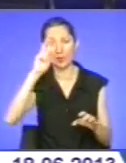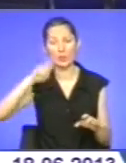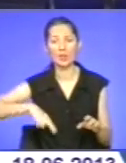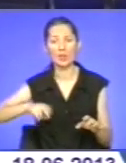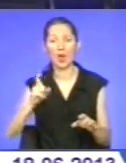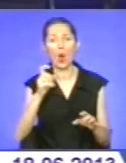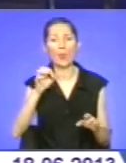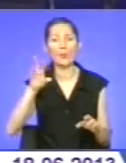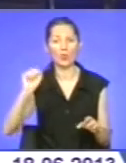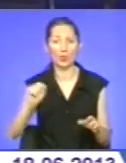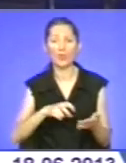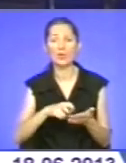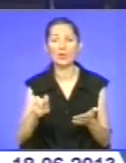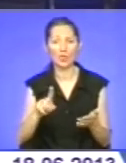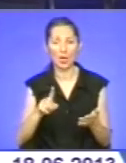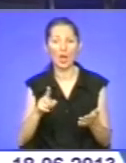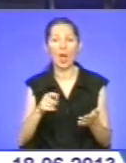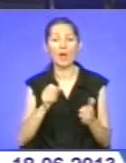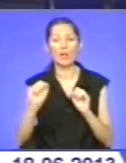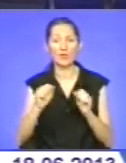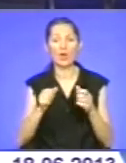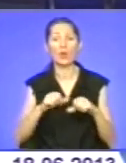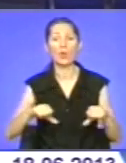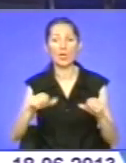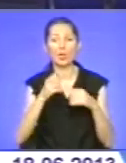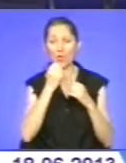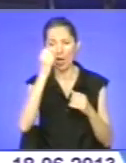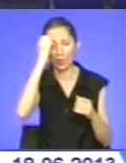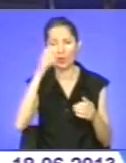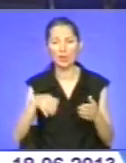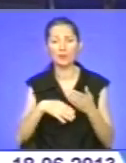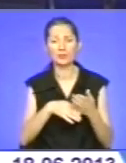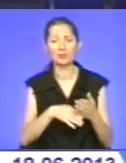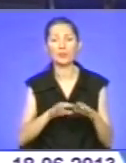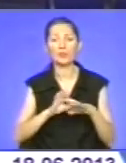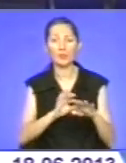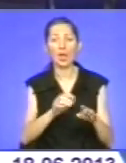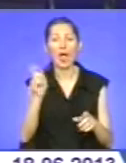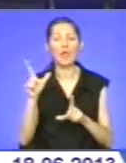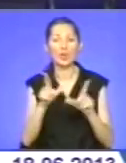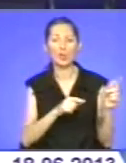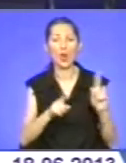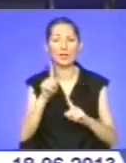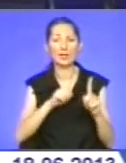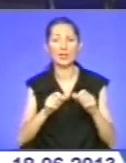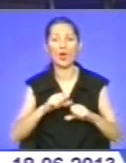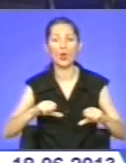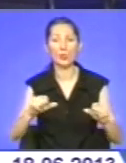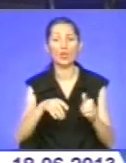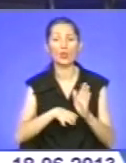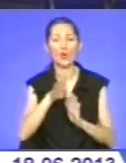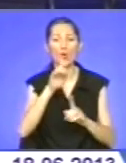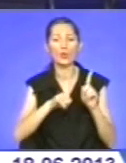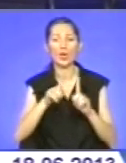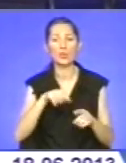керівник Комітету дякує за сприяння в організації та проведенні в Тернопільській області виїзного засідання Комітету Верховної Ради України з питань сім'ї,